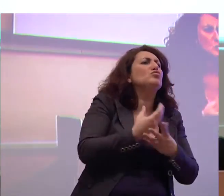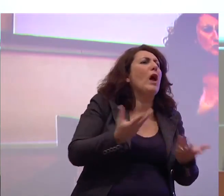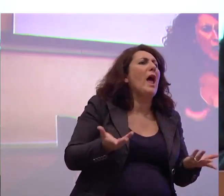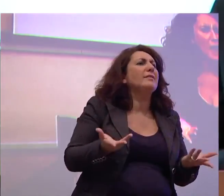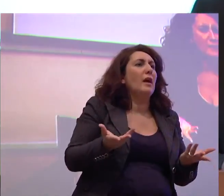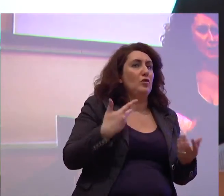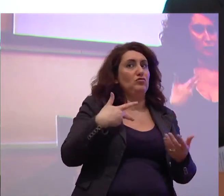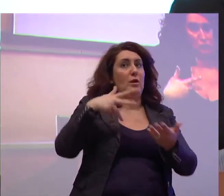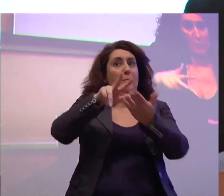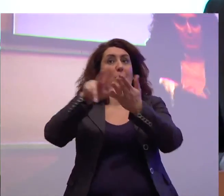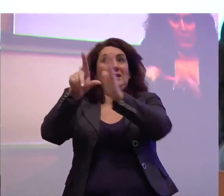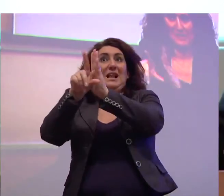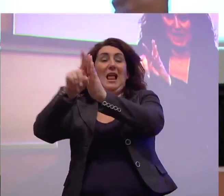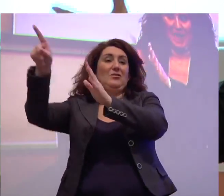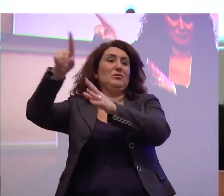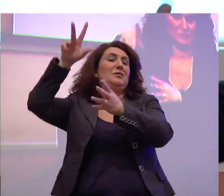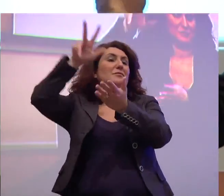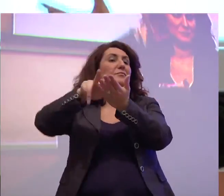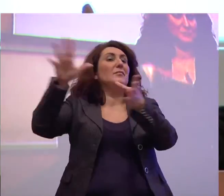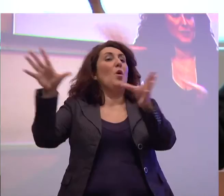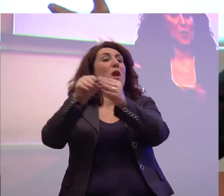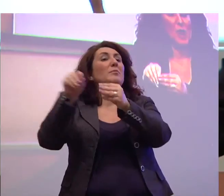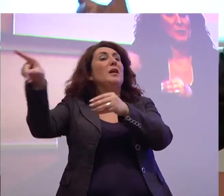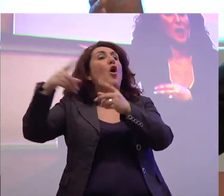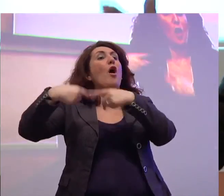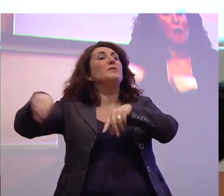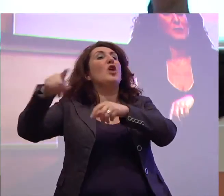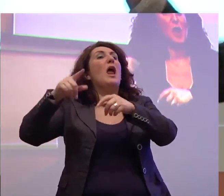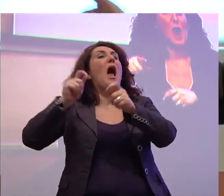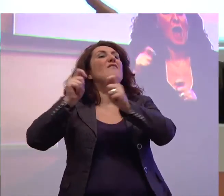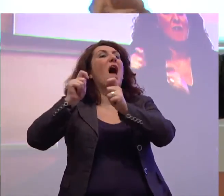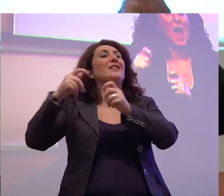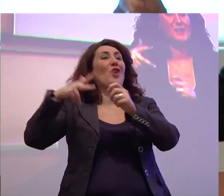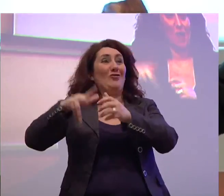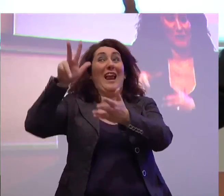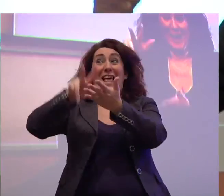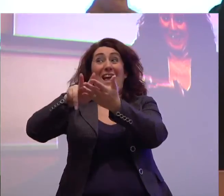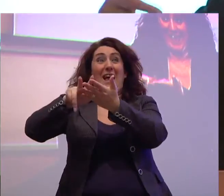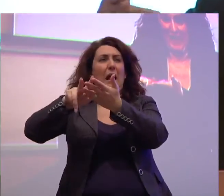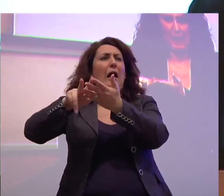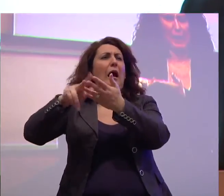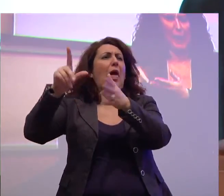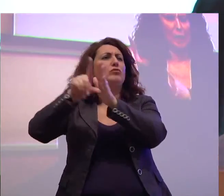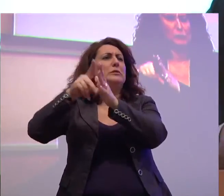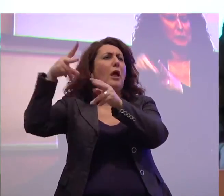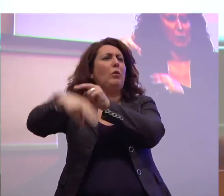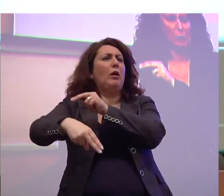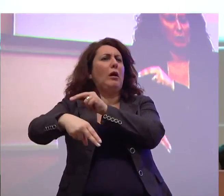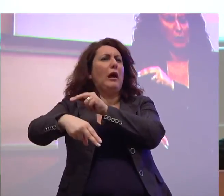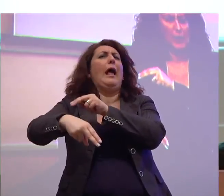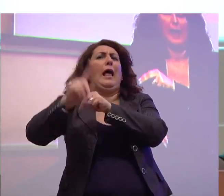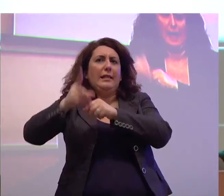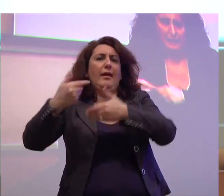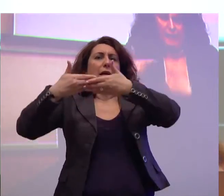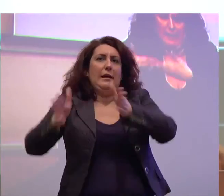all'unanimità dalla Commissione Affari Sociali si è interrotta la legislatura ripartiamo da quella e cerchiamo di andare